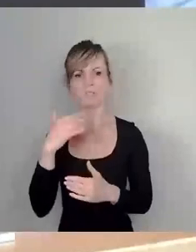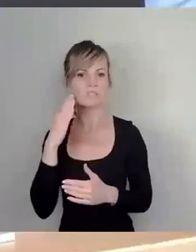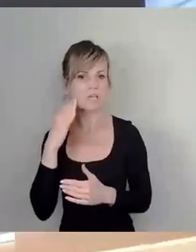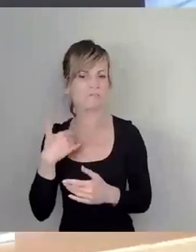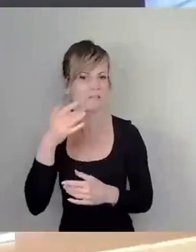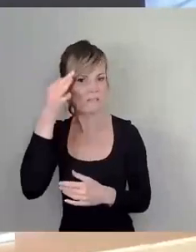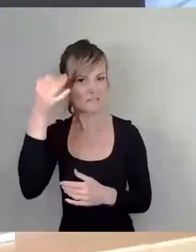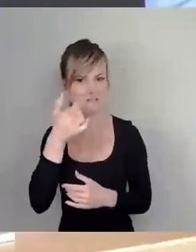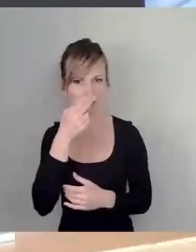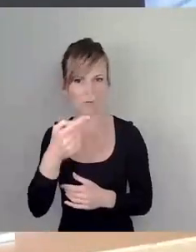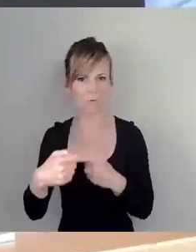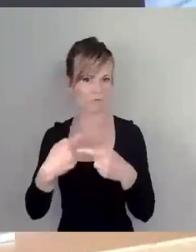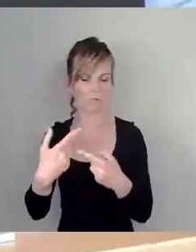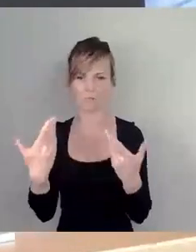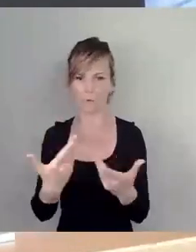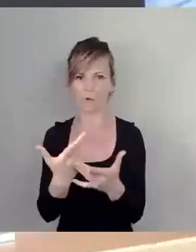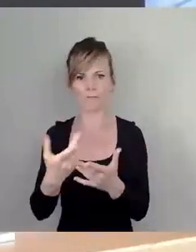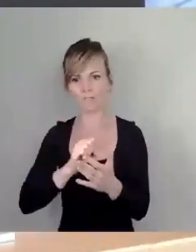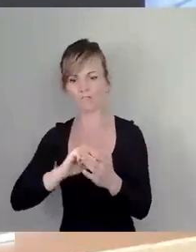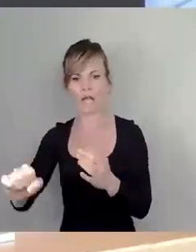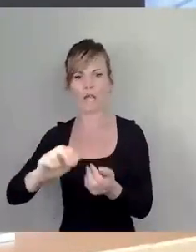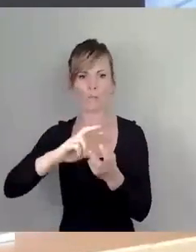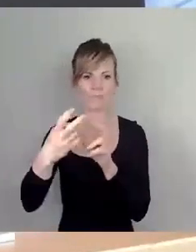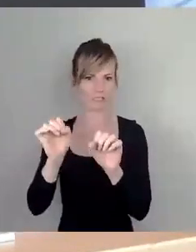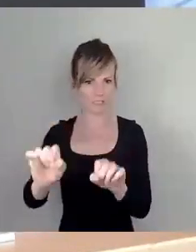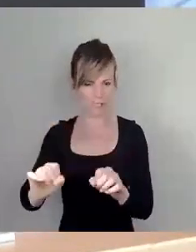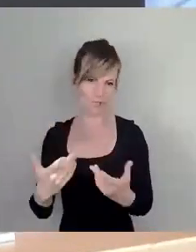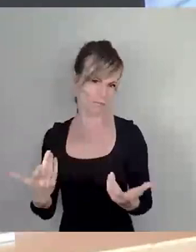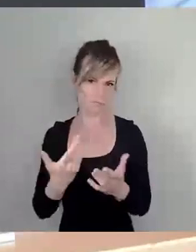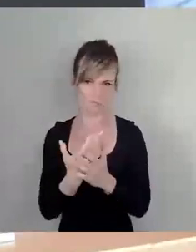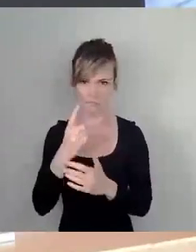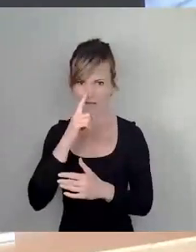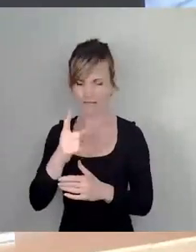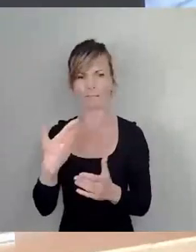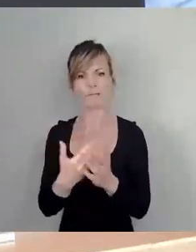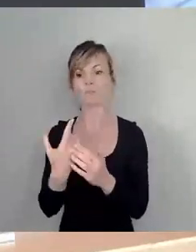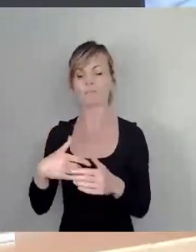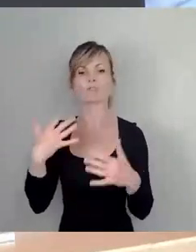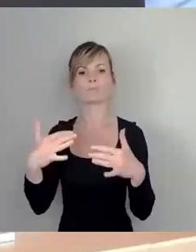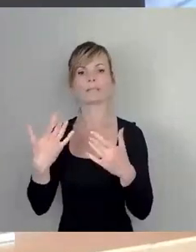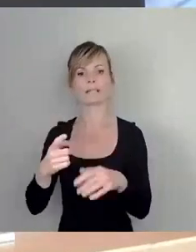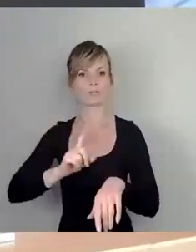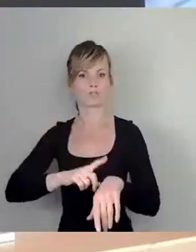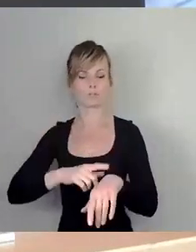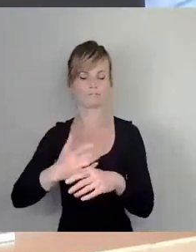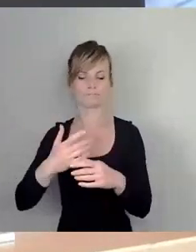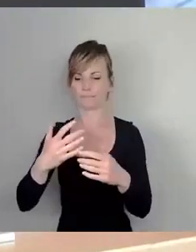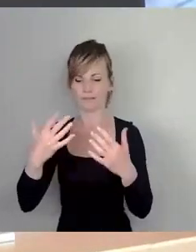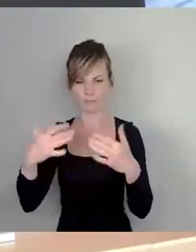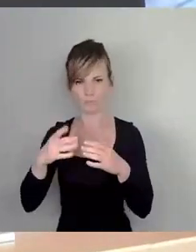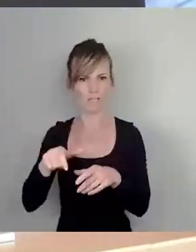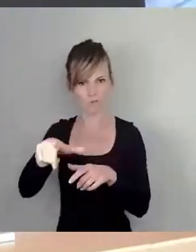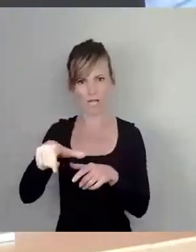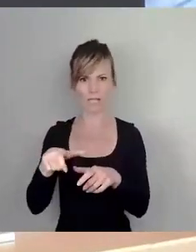schnell das sozusagen umgesetzt werden kann mit den temporären Spielstraßen und wie man das dann auch öffentlichkeitswirksam vermittelt,